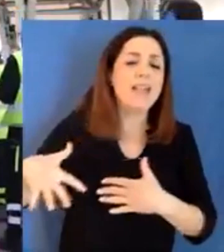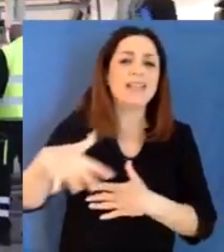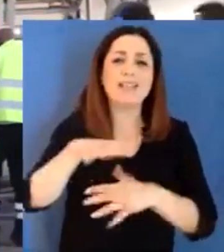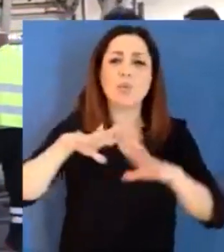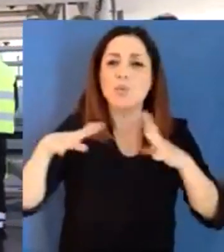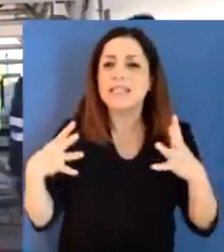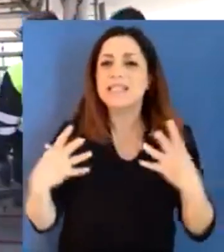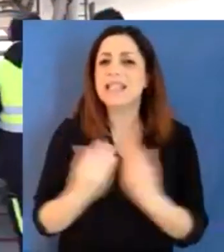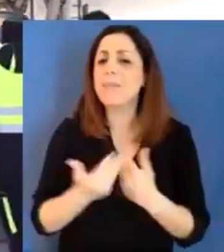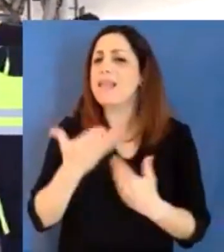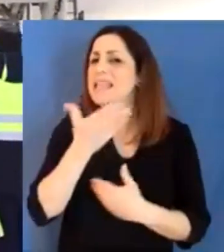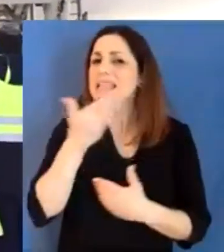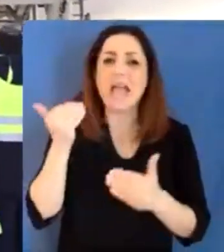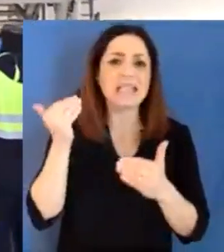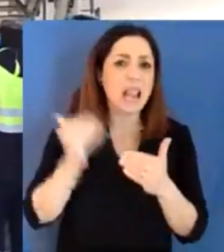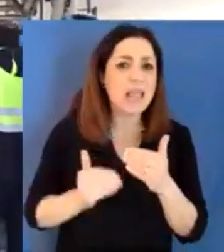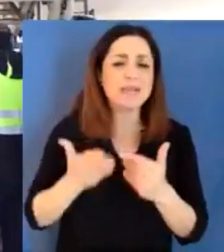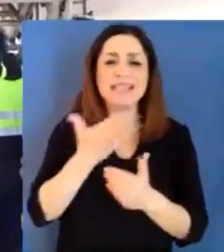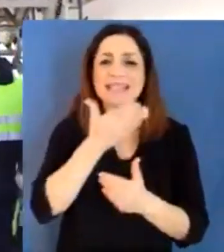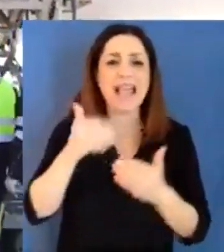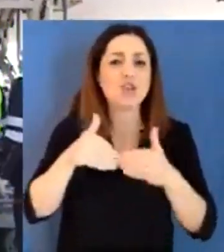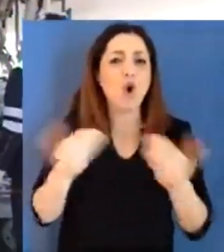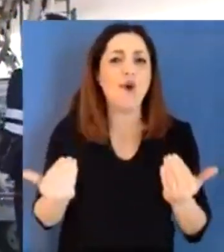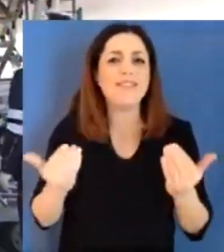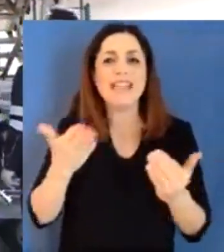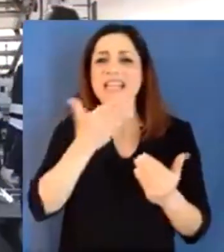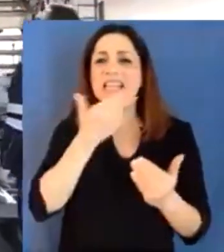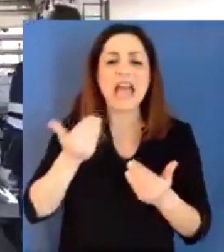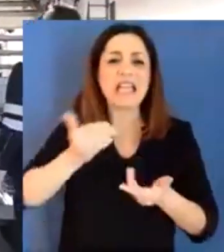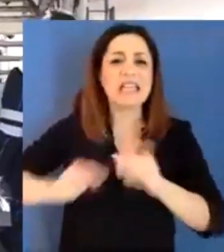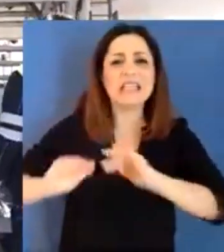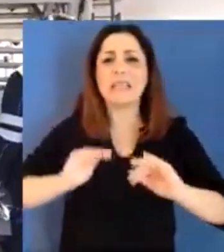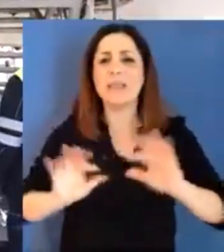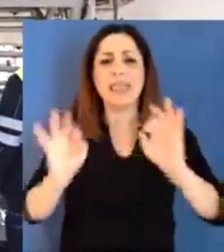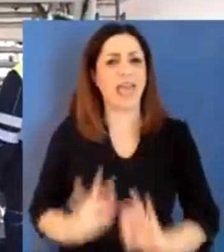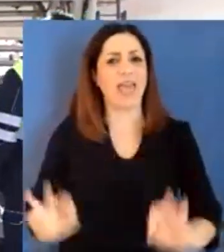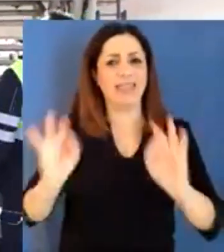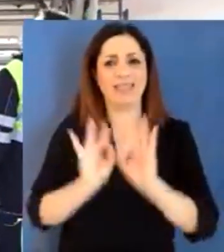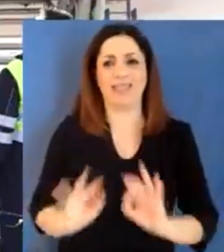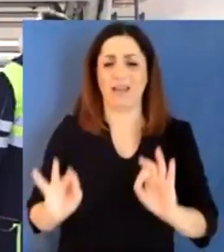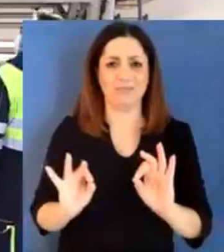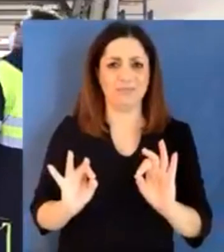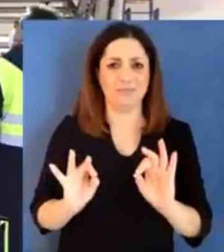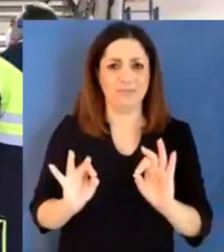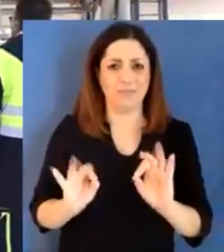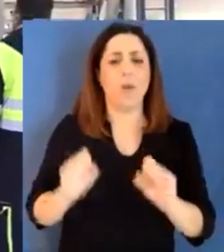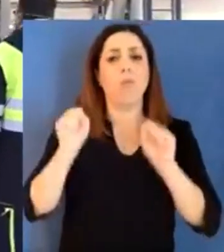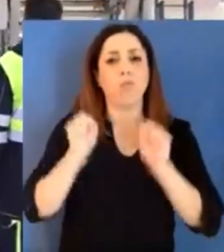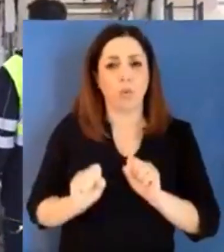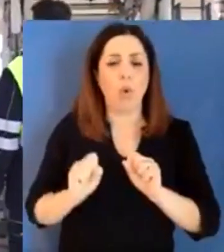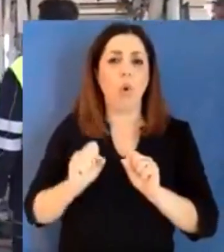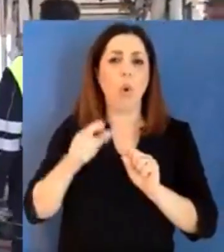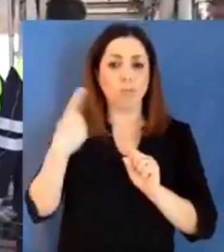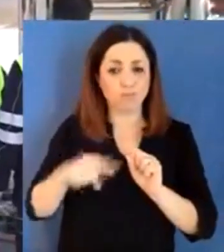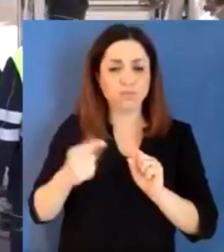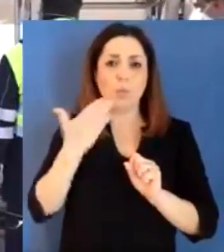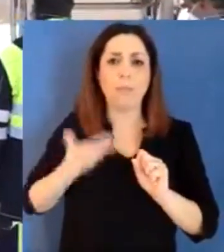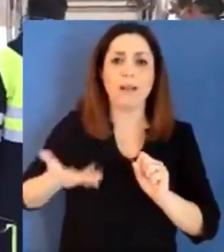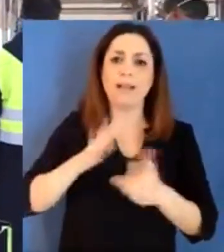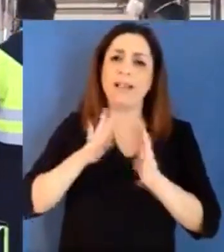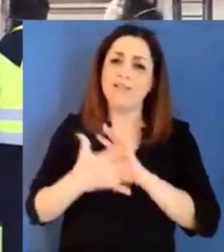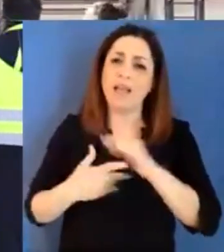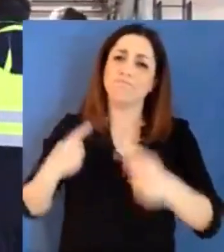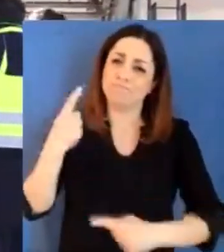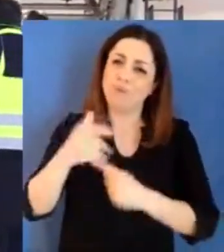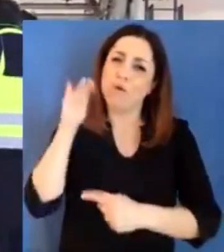genere potrà dare seguito alla civiltà umana sulla terra. Grazie Presidente, ovviamente noi ci aspettiamo che poi